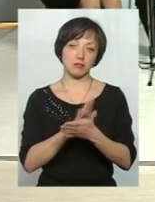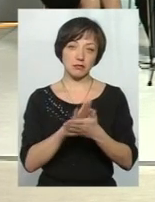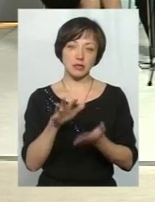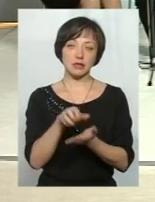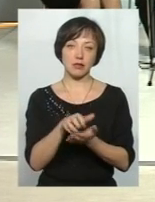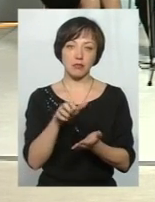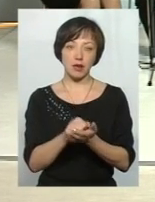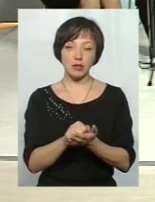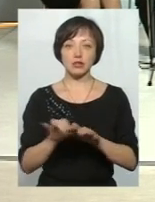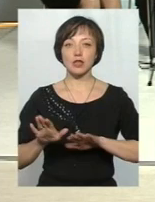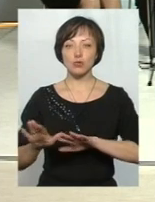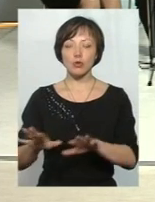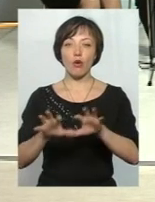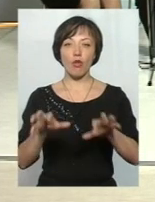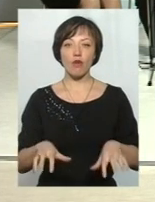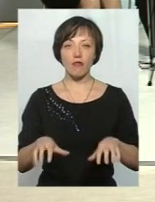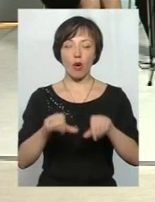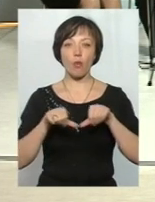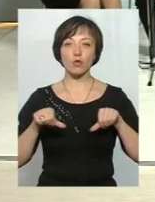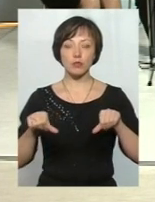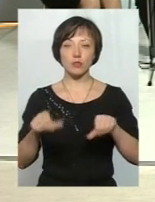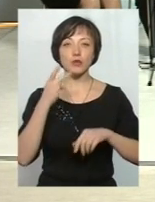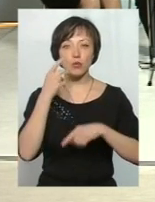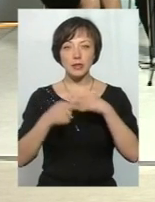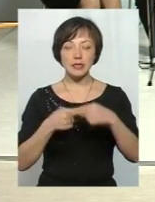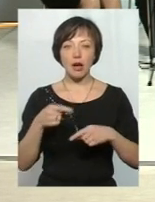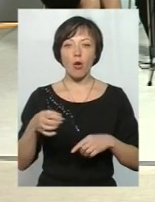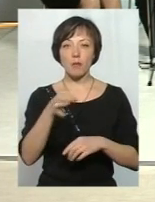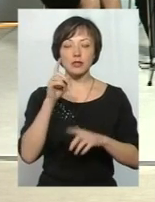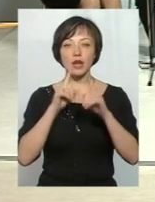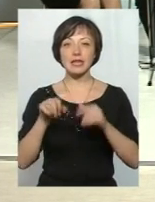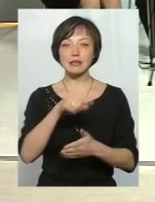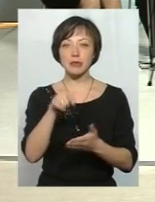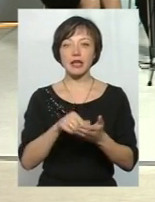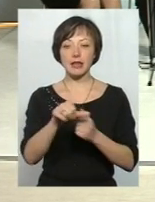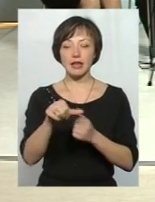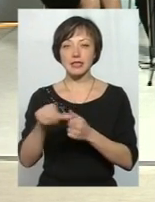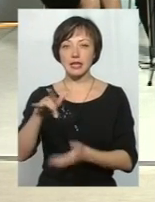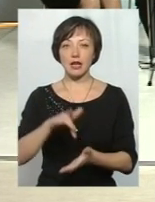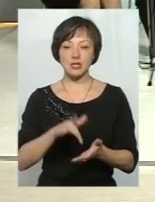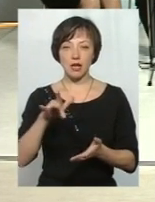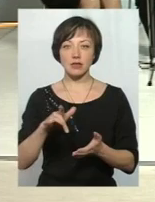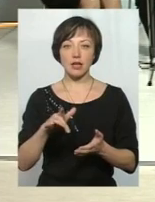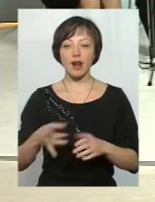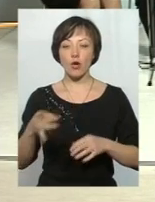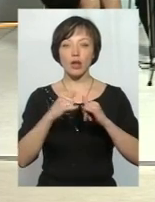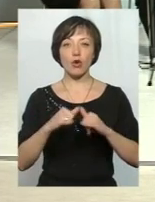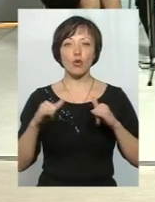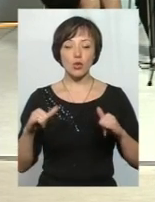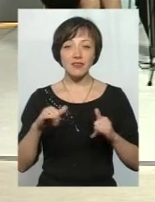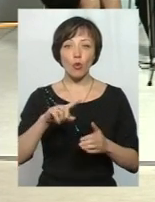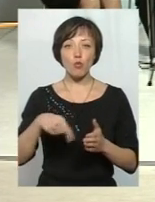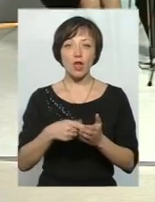заступником голови постійної комісії обласної ради з питань децентралізації, регіонального розвитку та комунальної власності.